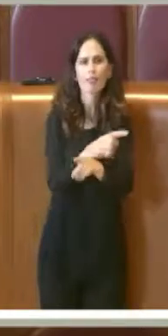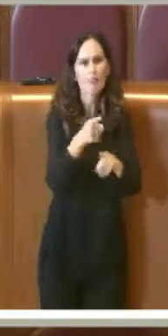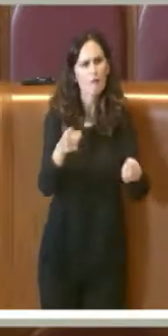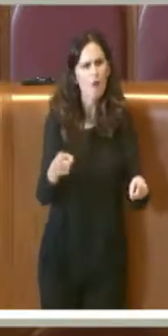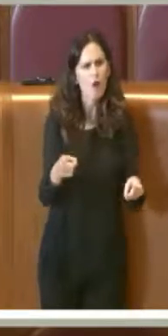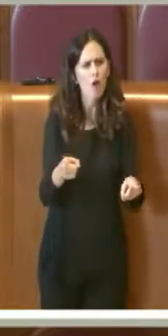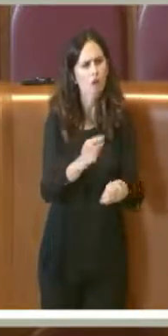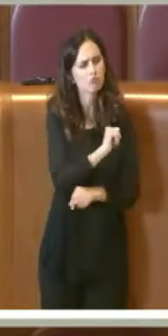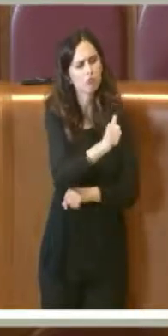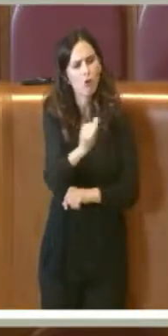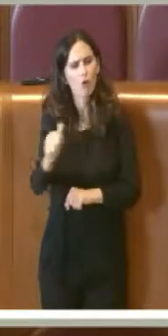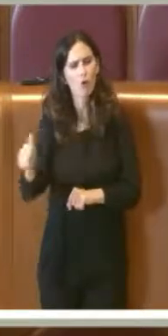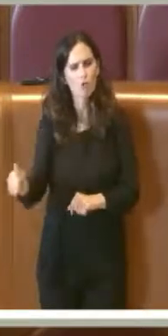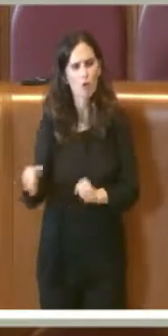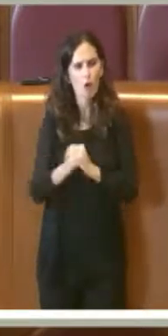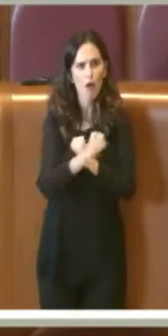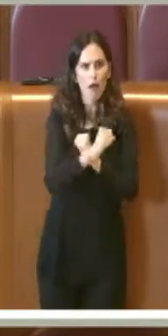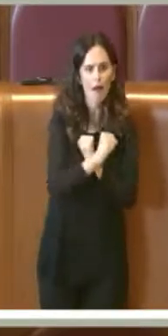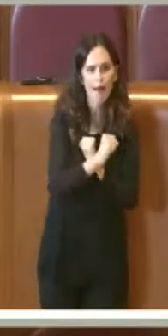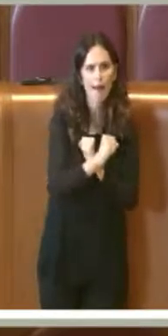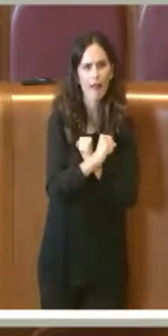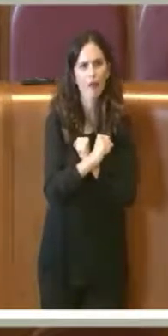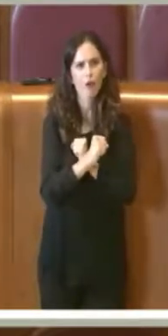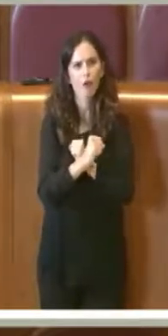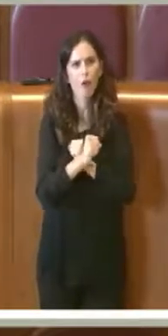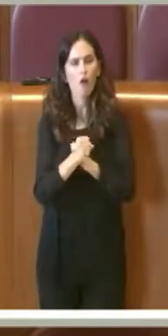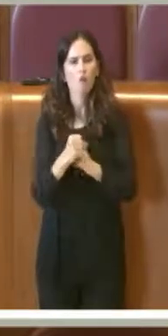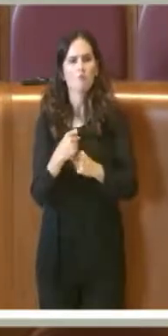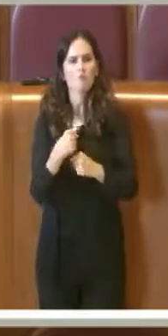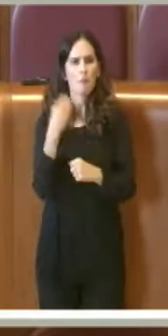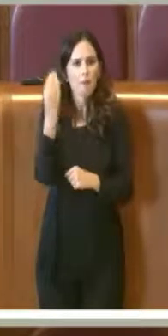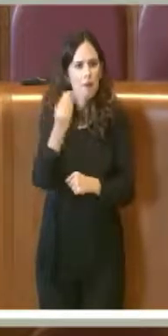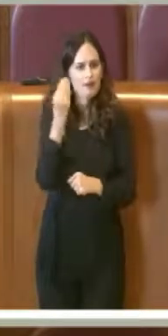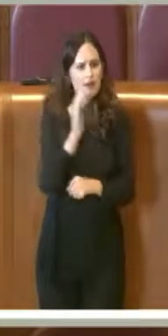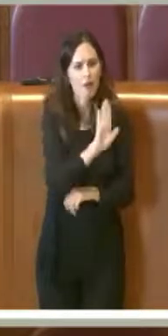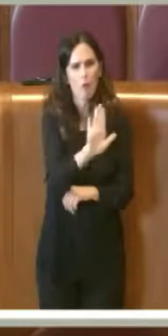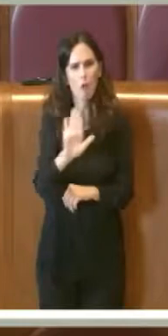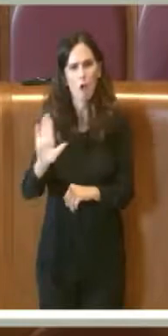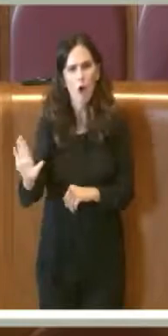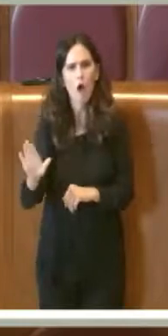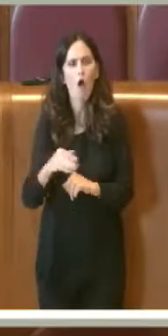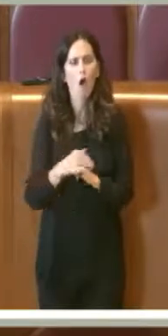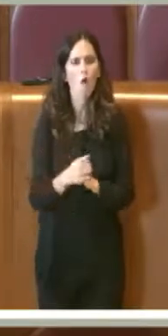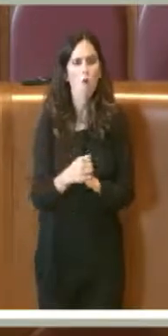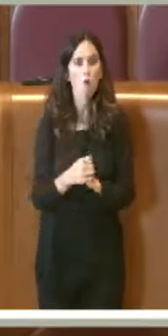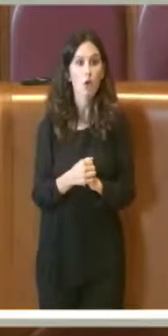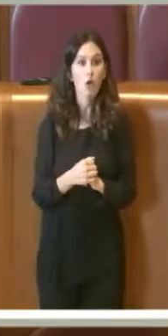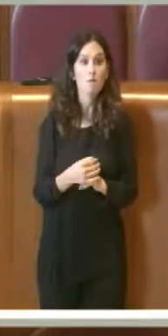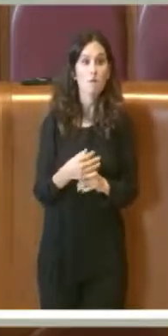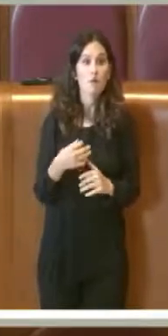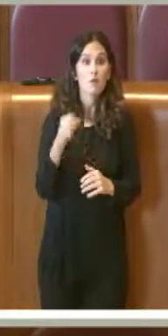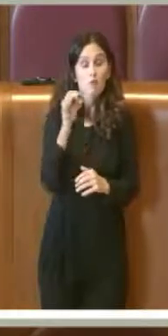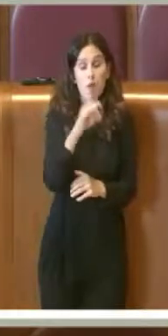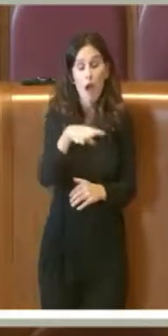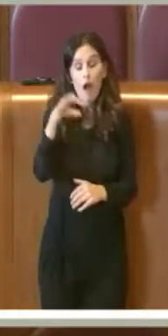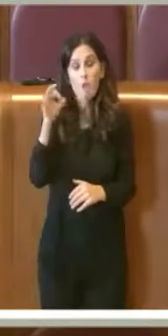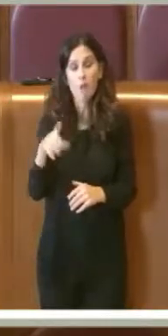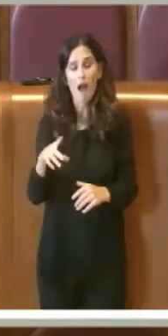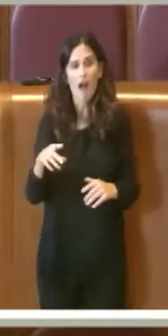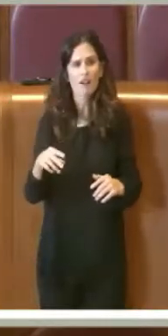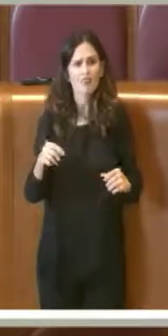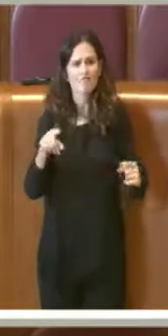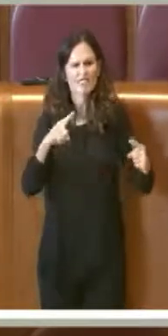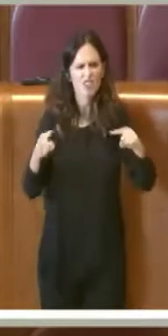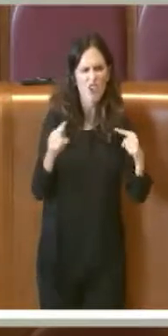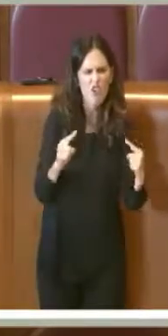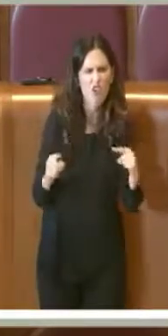sentire e su questo non c'è assolutamente niente di male, spesso si è sfociati anche in scontri abbastanza accesi. Però insomma